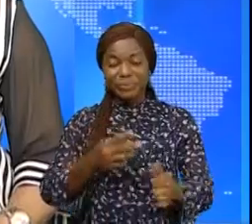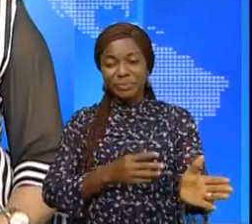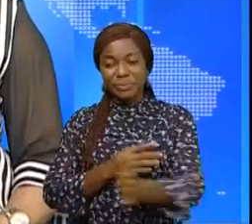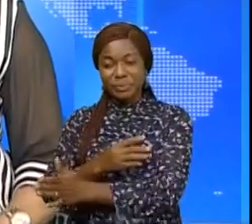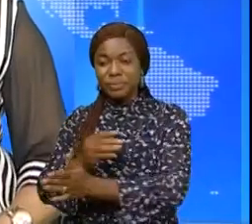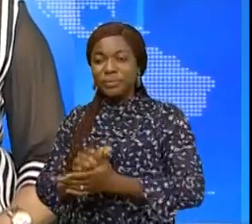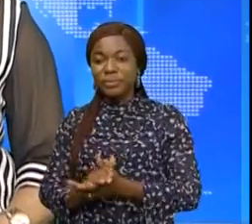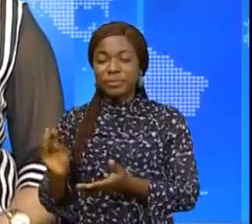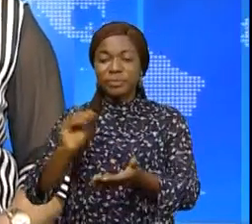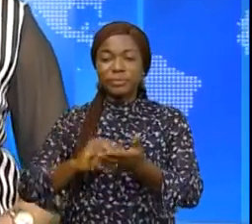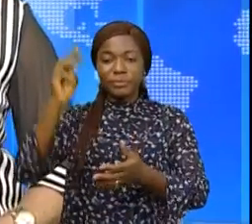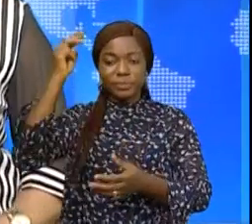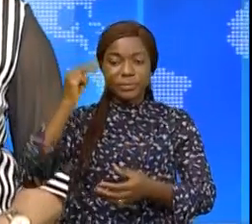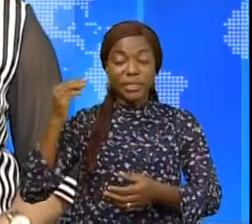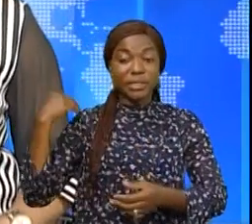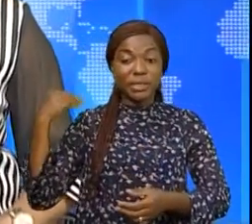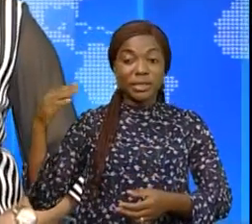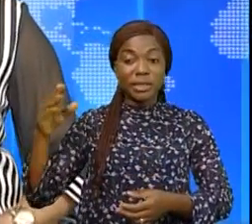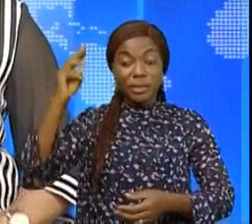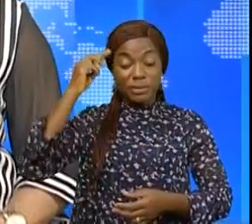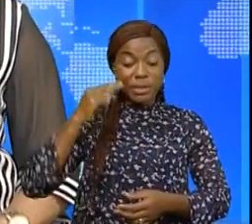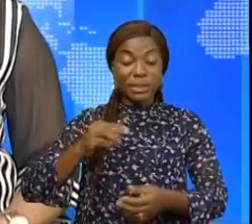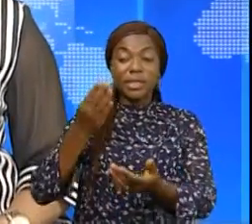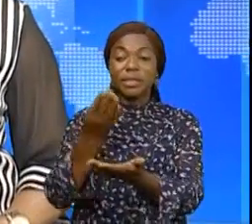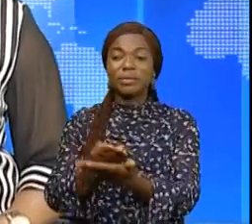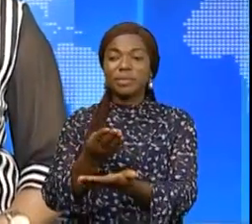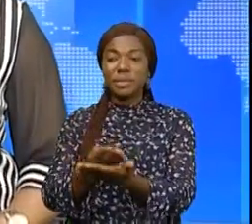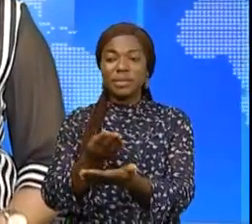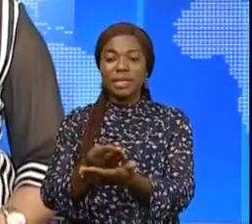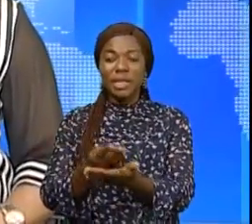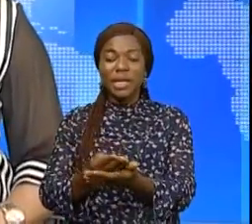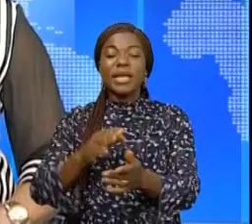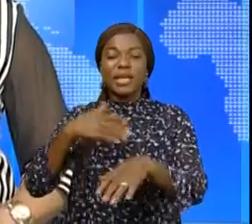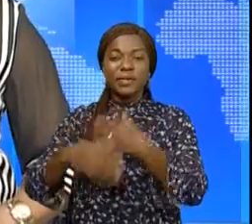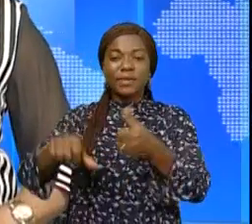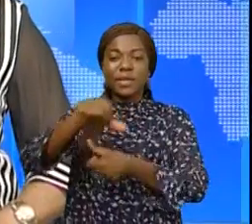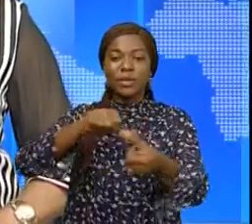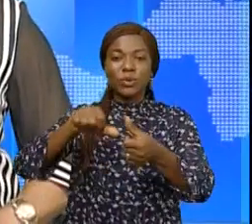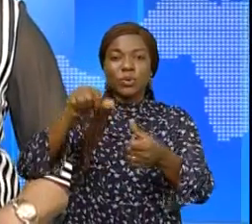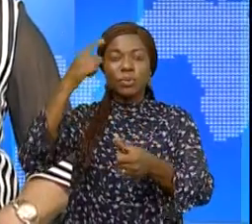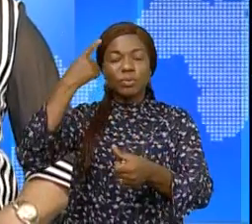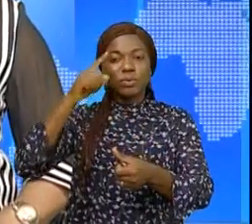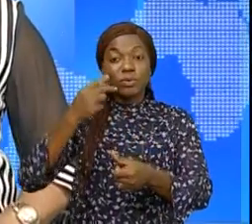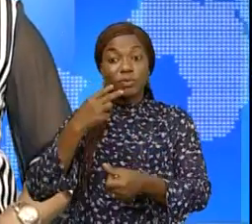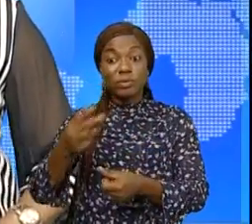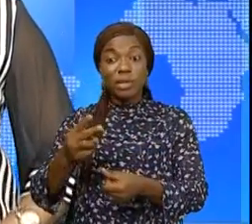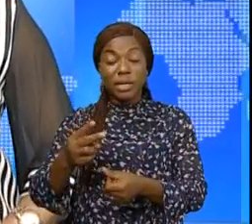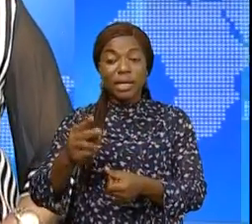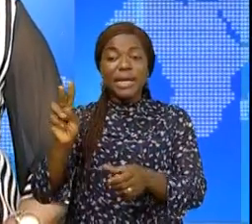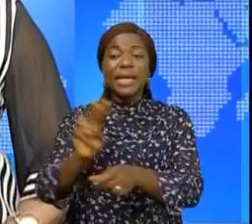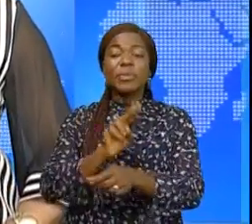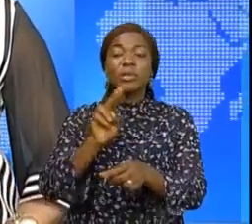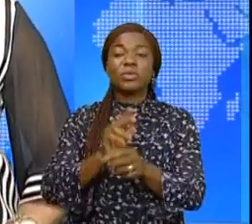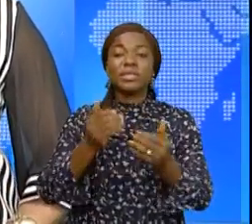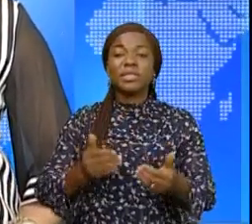Et puis le ministre d'État, ministre du BG Aimebo-J a fait le tour d'horizon et besoin des enfants en RDC et